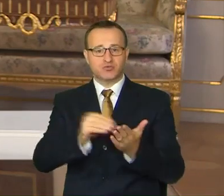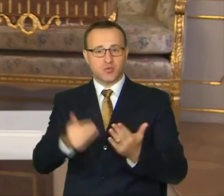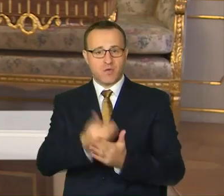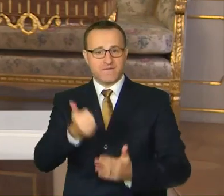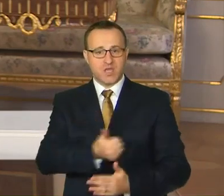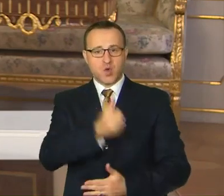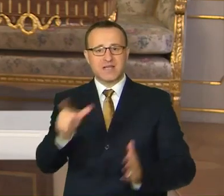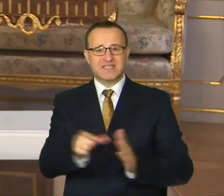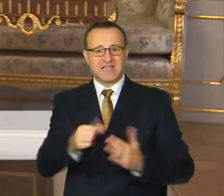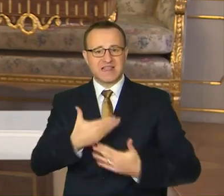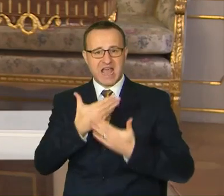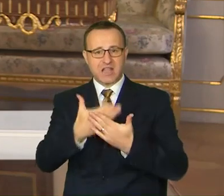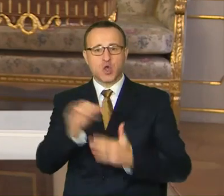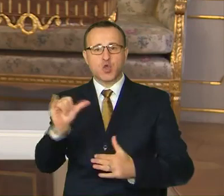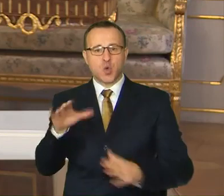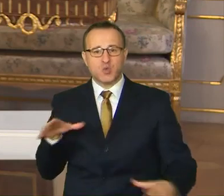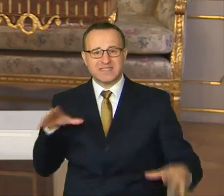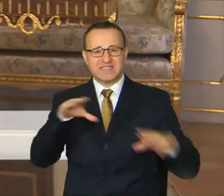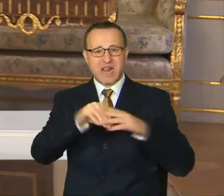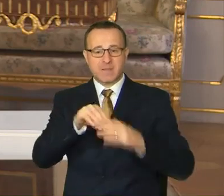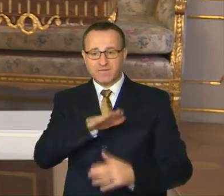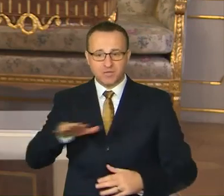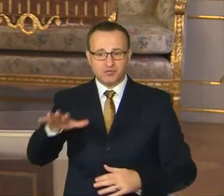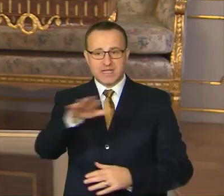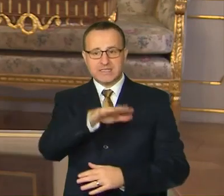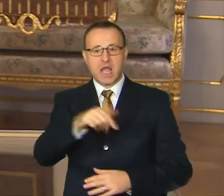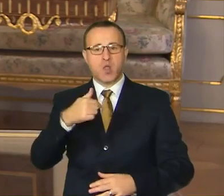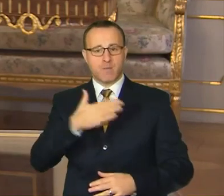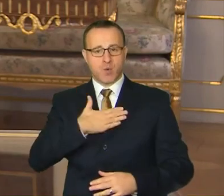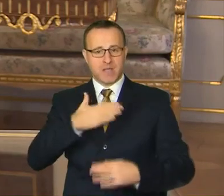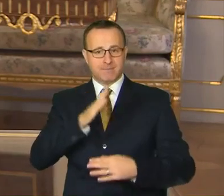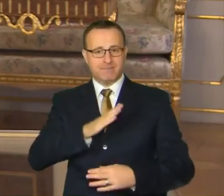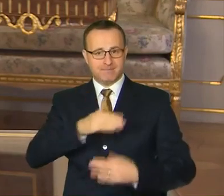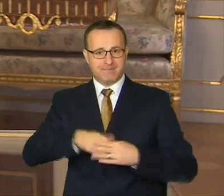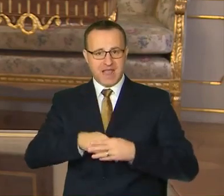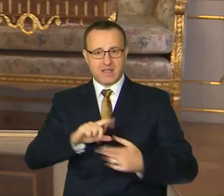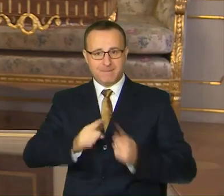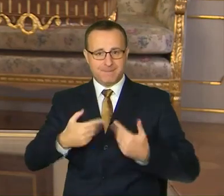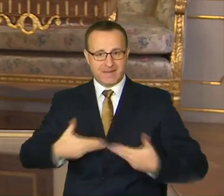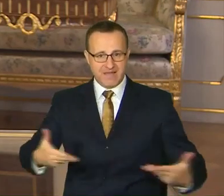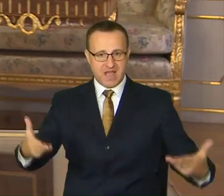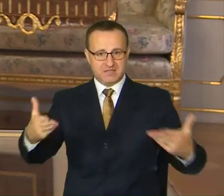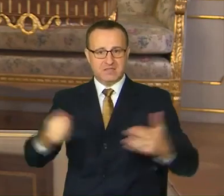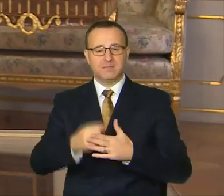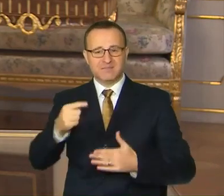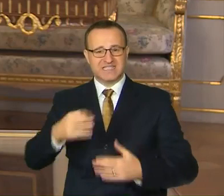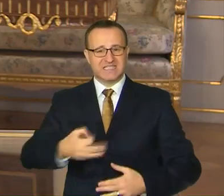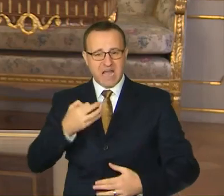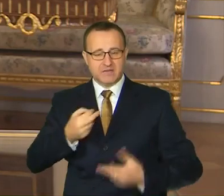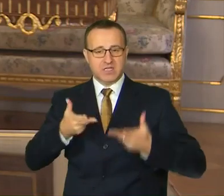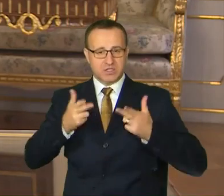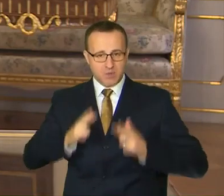roku s nádejou, ktorú zdielame všetci a ktoré je môjim prianím pre vás. Nech ste zdraví a spokojní v kruhu svojich